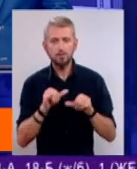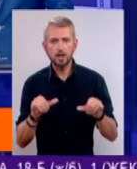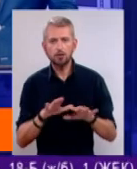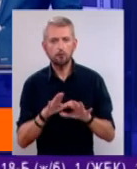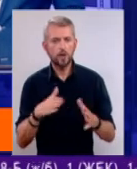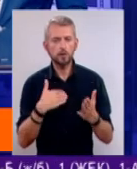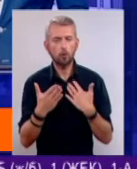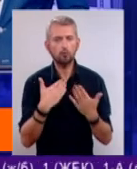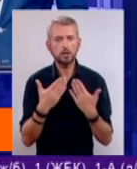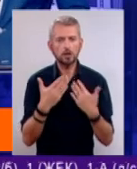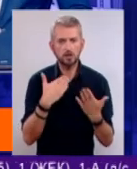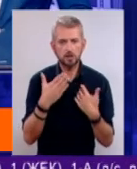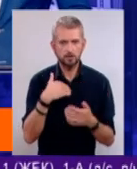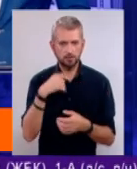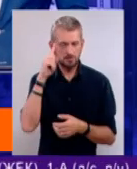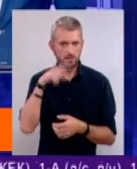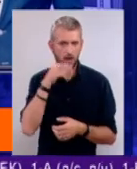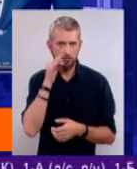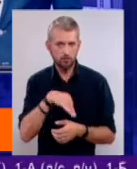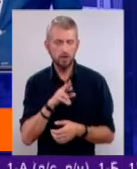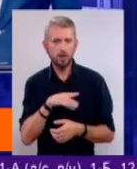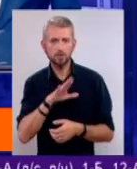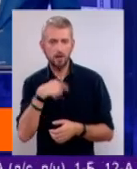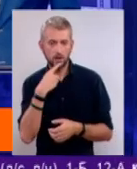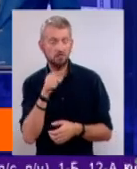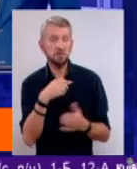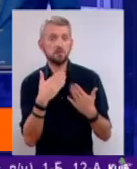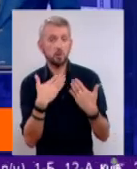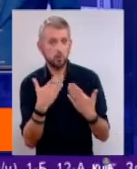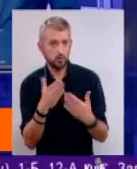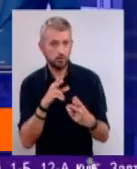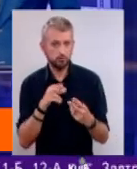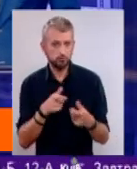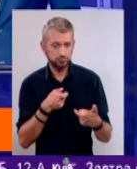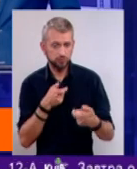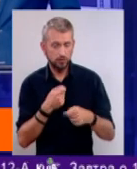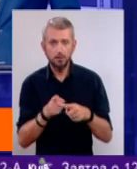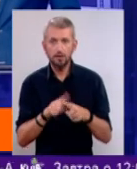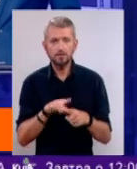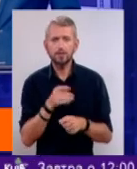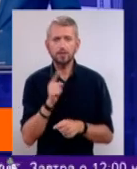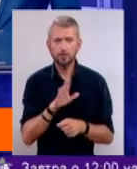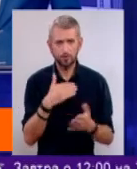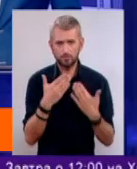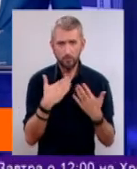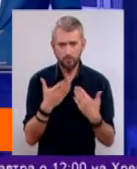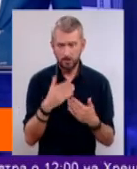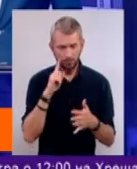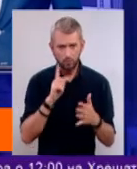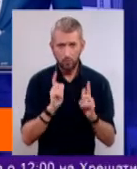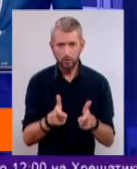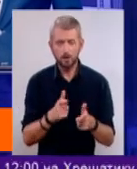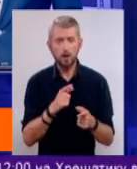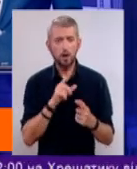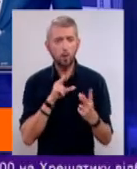комунікативні навики. Як би не казав, ну він же спілкується, перепрошую, це не той варіант спілкування. Погодьтесь, говорити